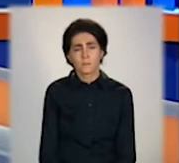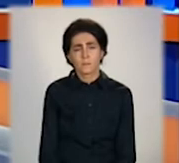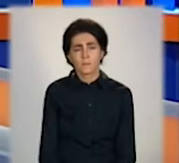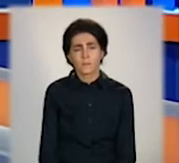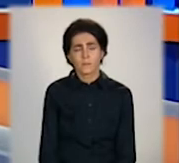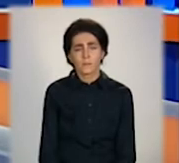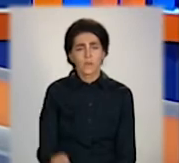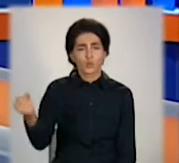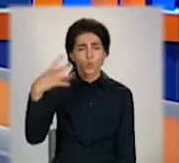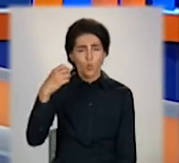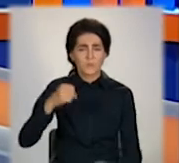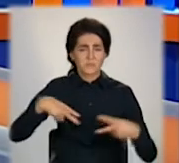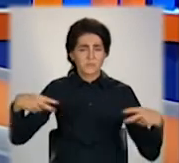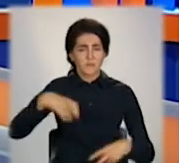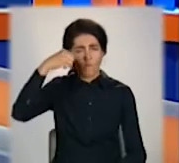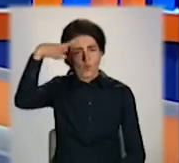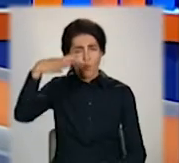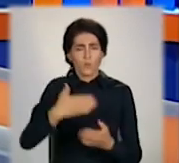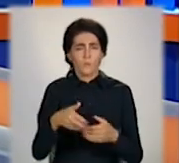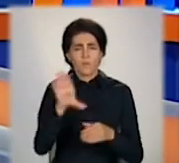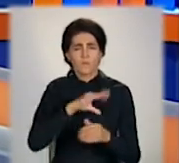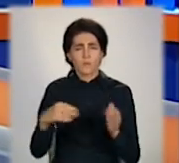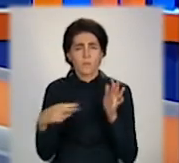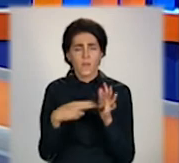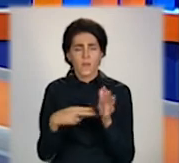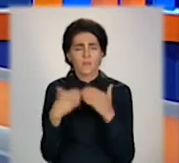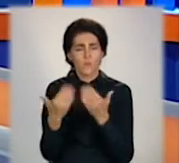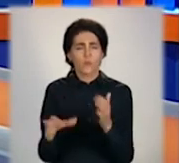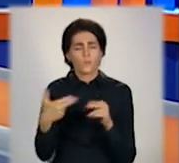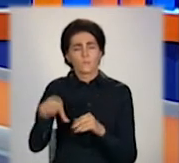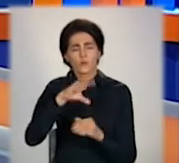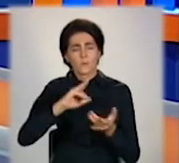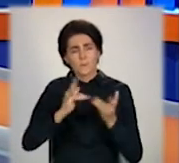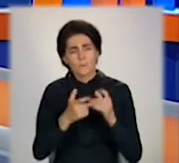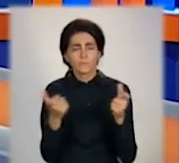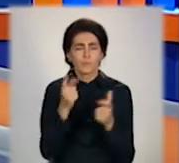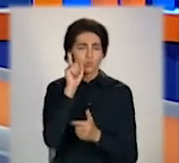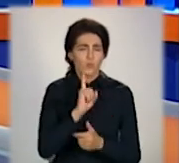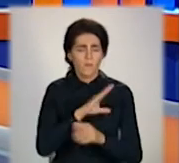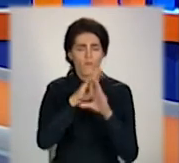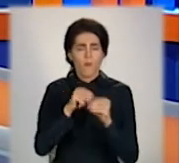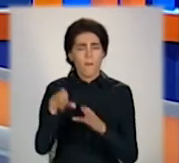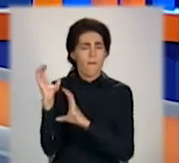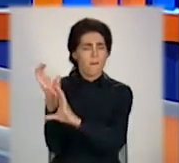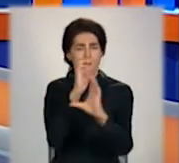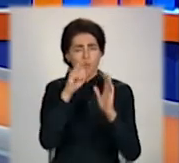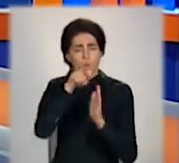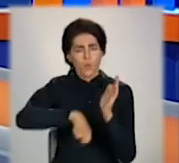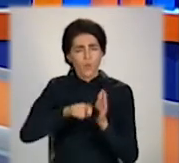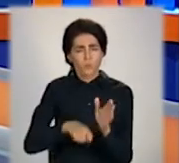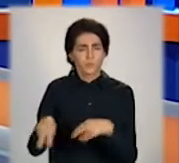Сонячні ліхтарі, головки для підзарядки гаджетів та камера спостереження, що також працює від